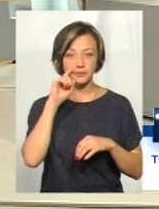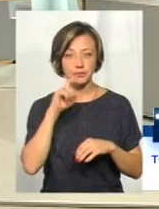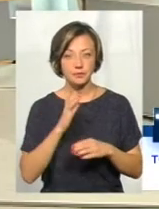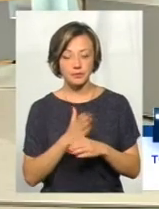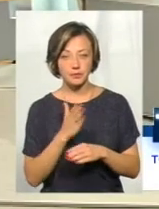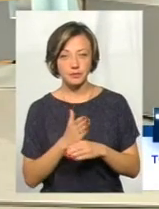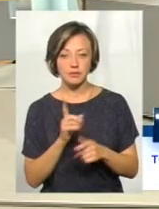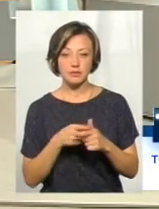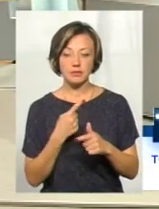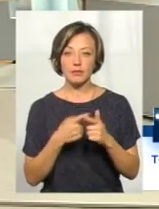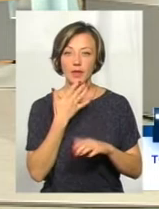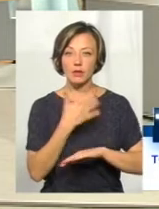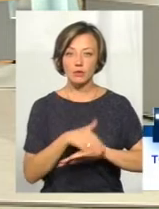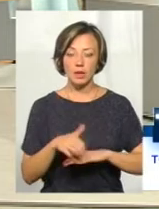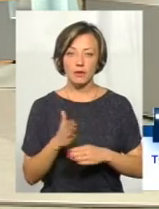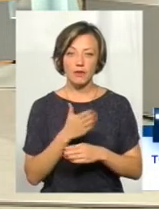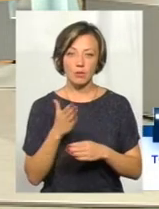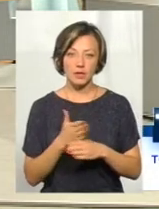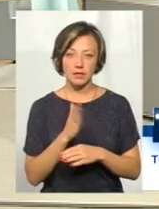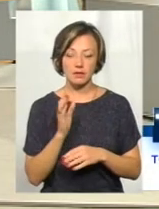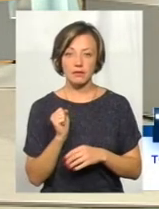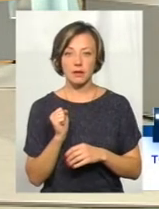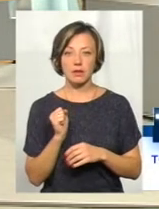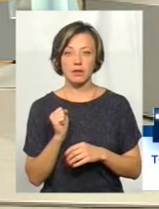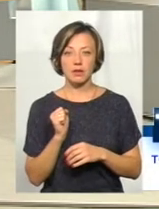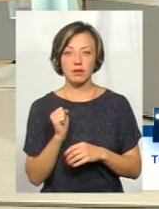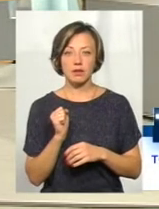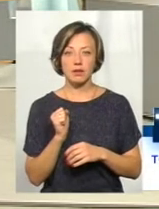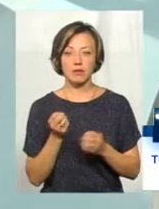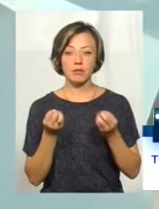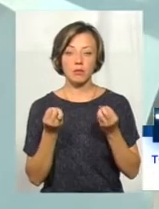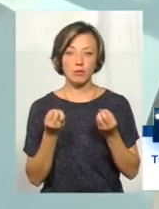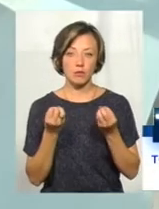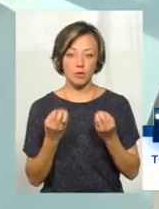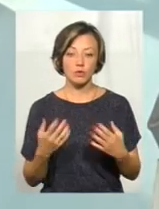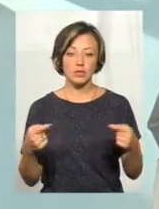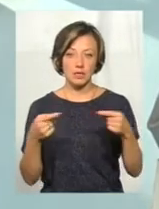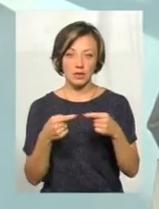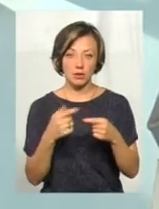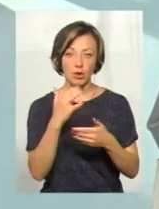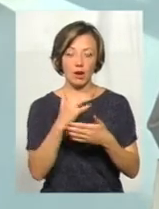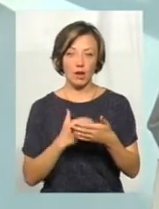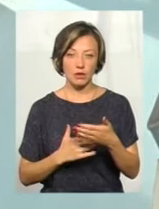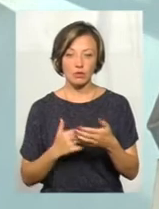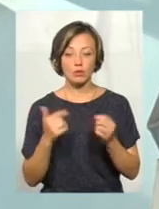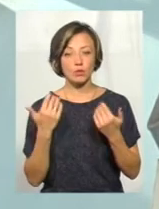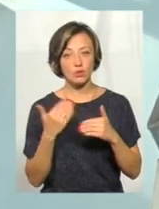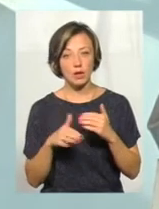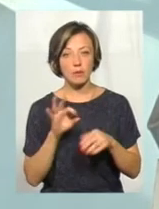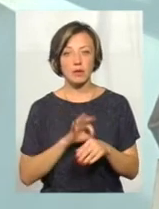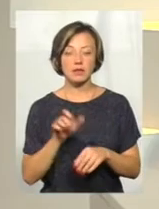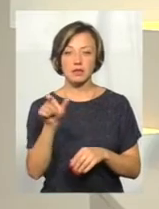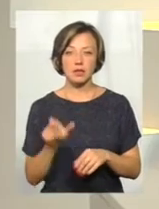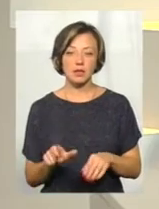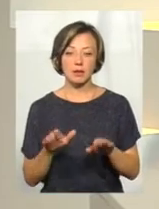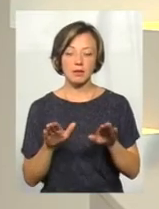виробництва, чи іноземного виробництва, але просто згідно реєстру, тут вже пацієнт буде на